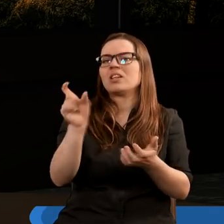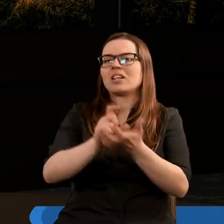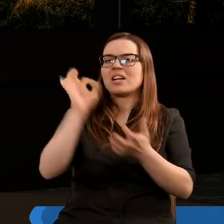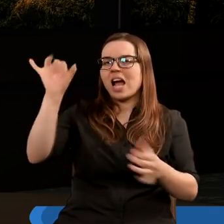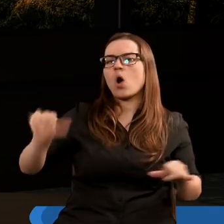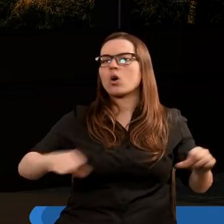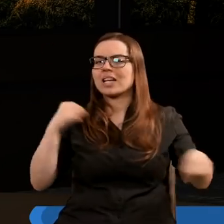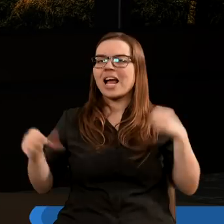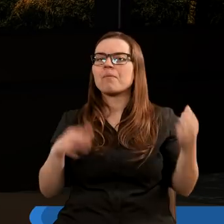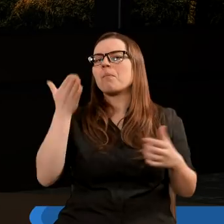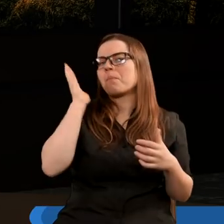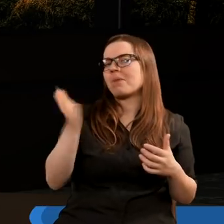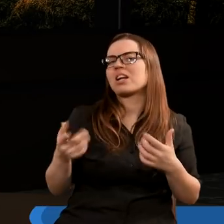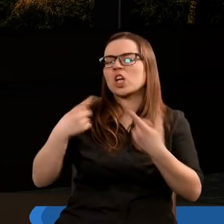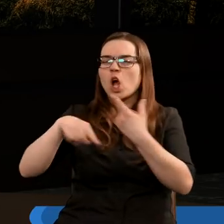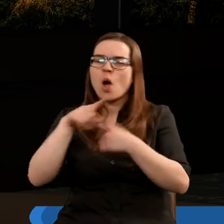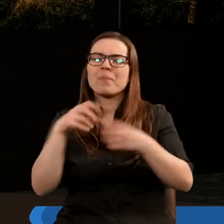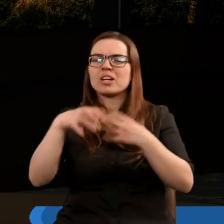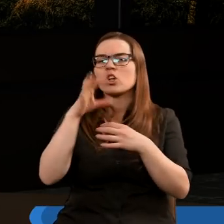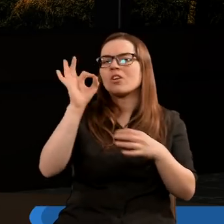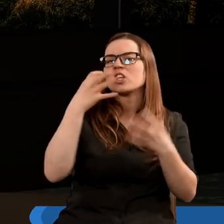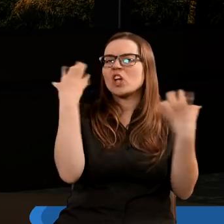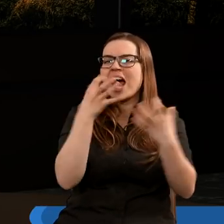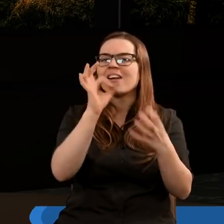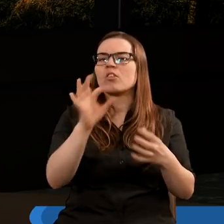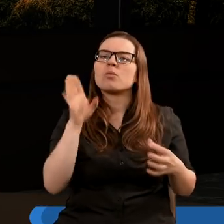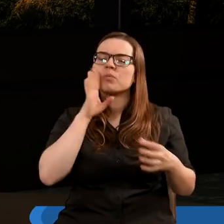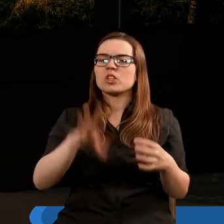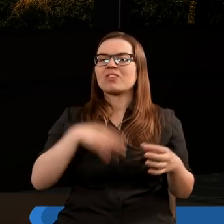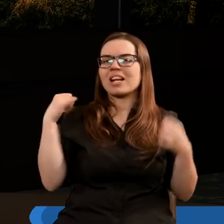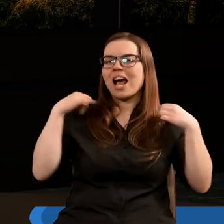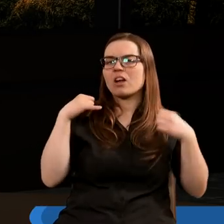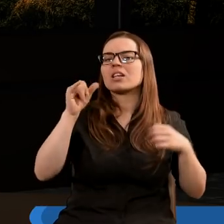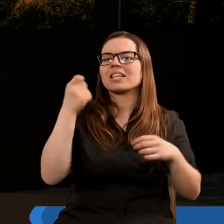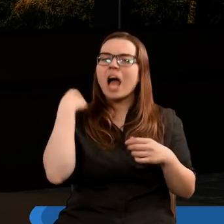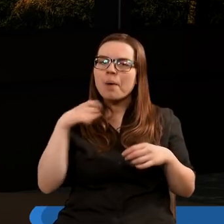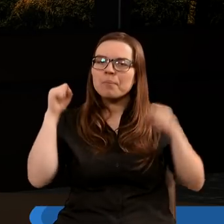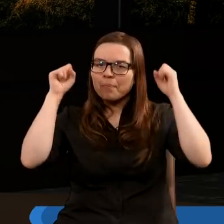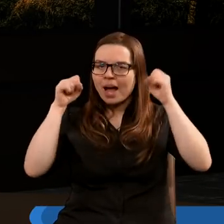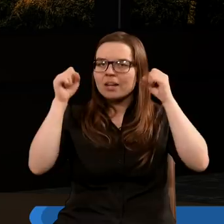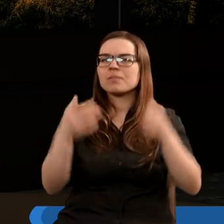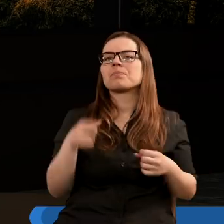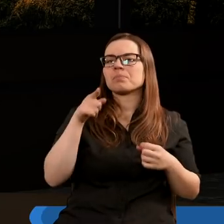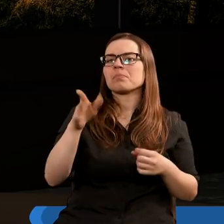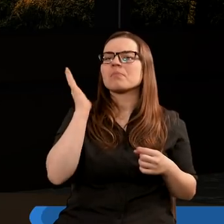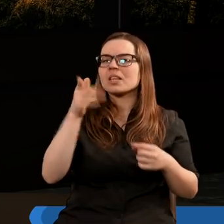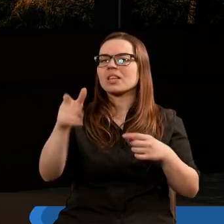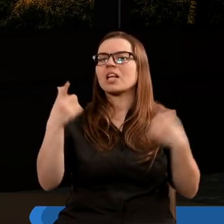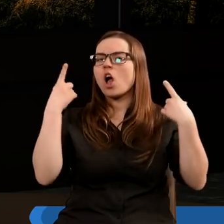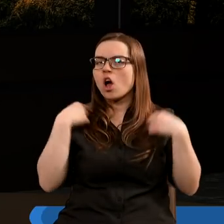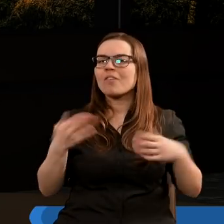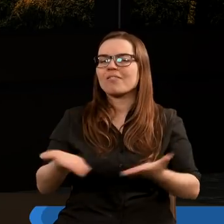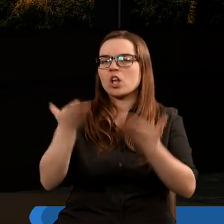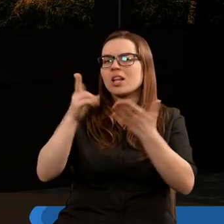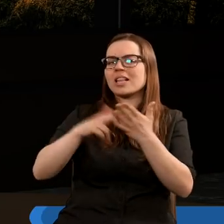kielicha Jego gniewu. Będzie odręczony w ogniu i siarce w obliczu świętych aniołów i w obliczu baranka. Dym męki takich